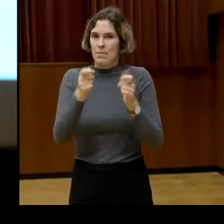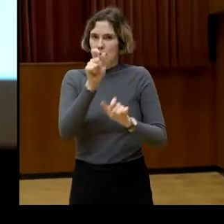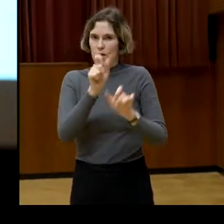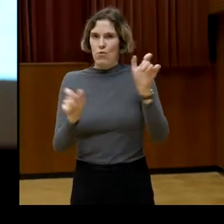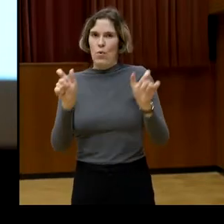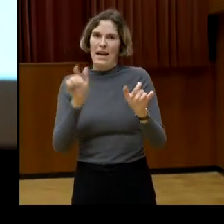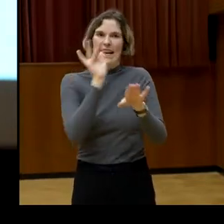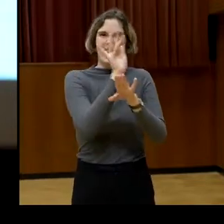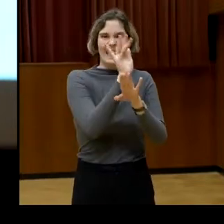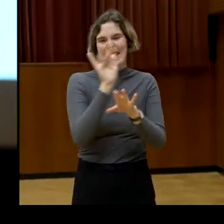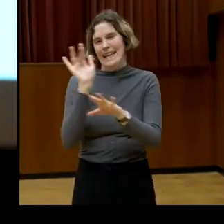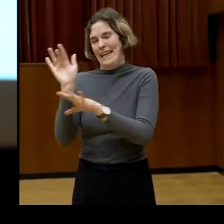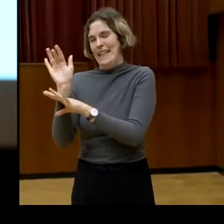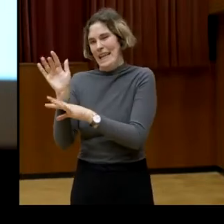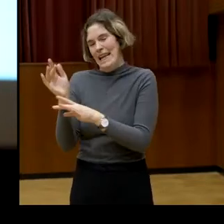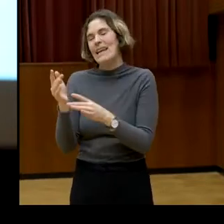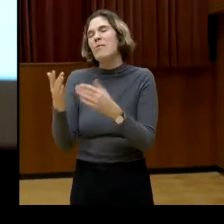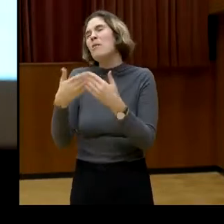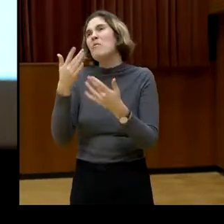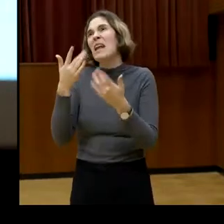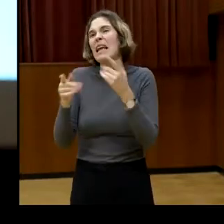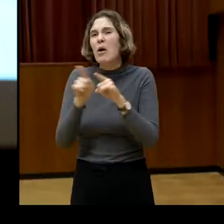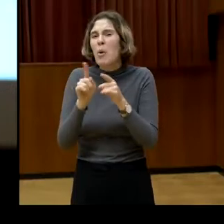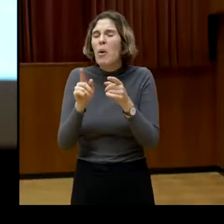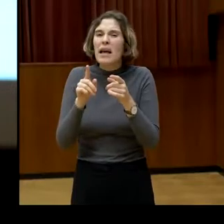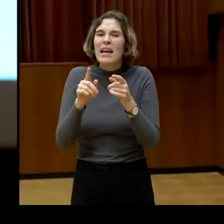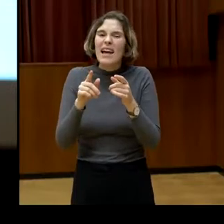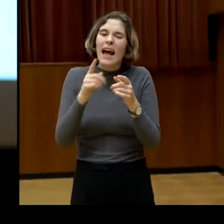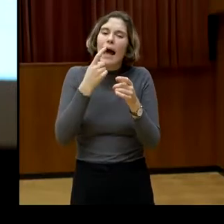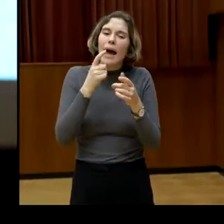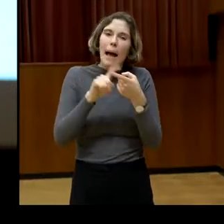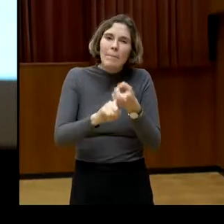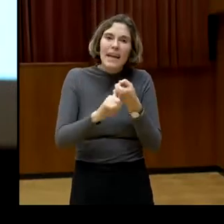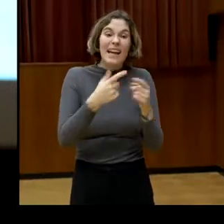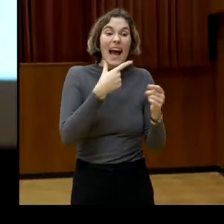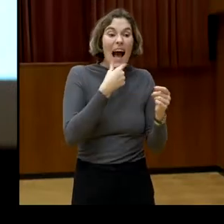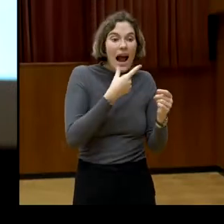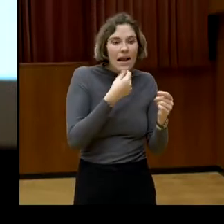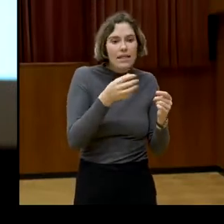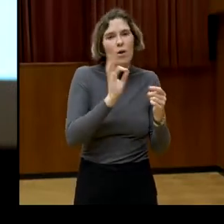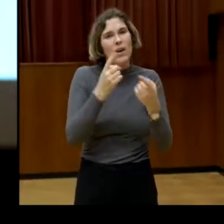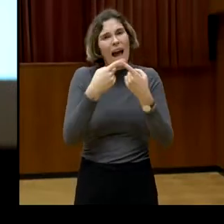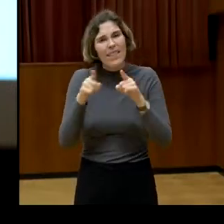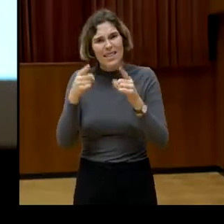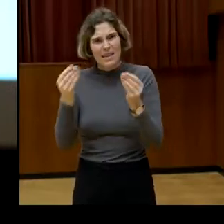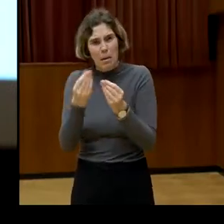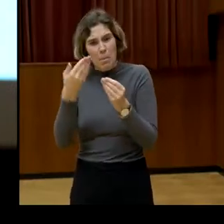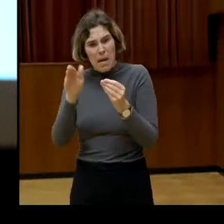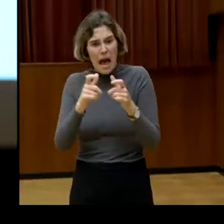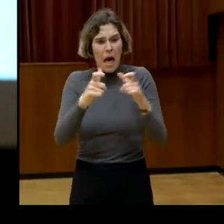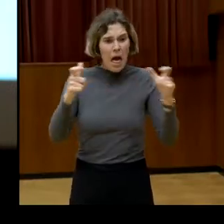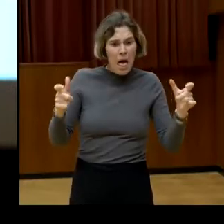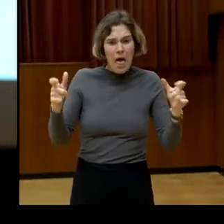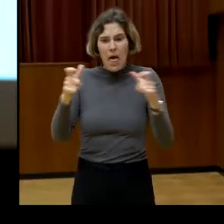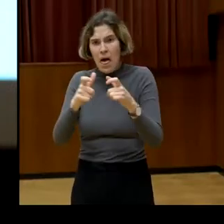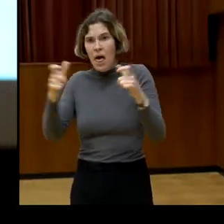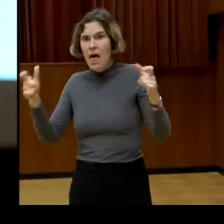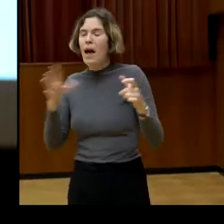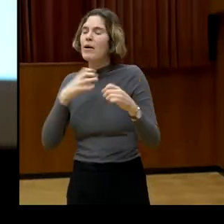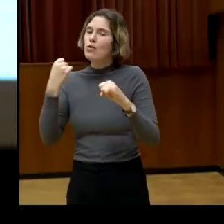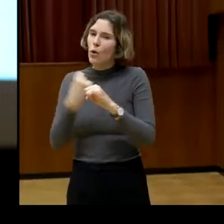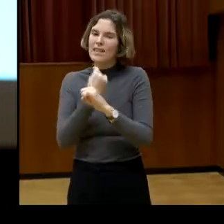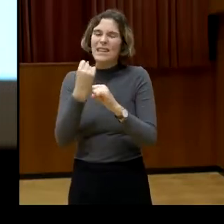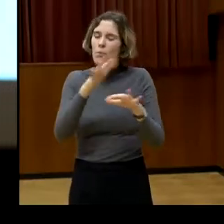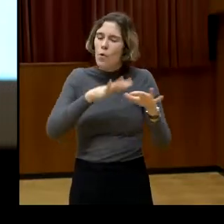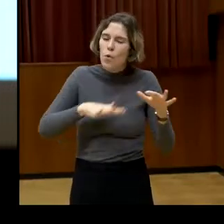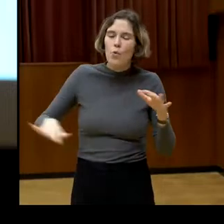Orientierung am politisch-rechtlichen Spektrum. Und trotzdem, ich betone es nochmal, diese Phänomene haben wir in allen Teilen der Bevölkerung aber beobachtet.